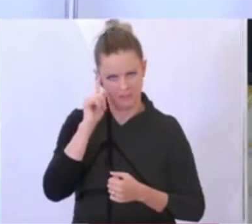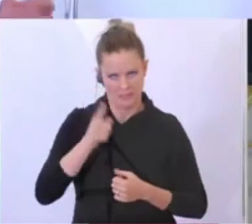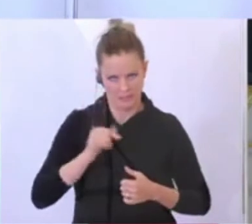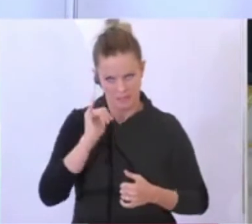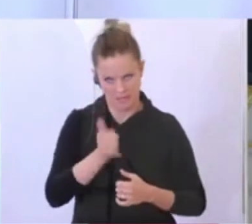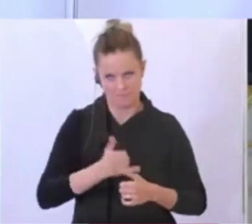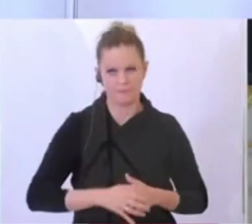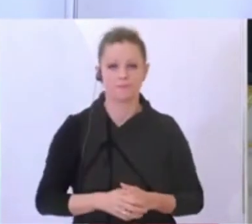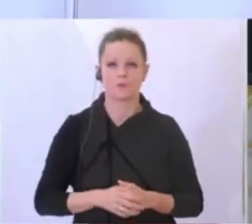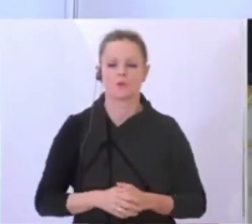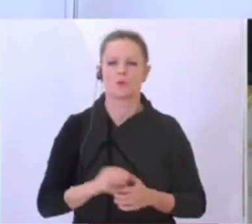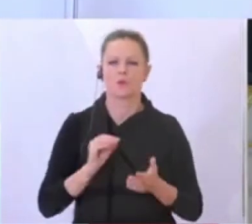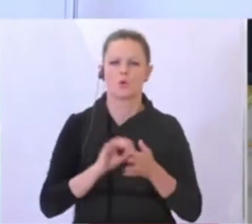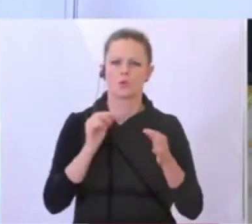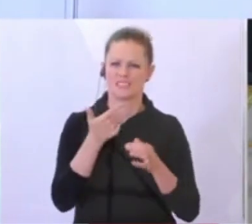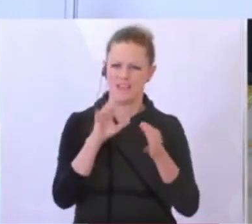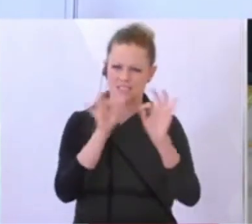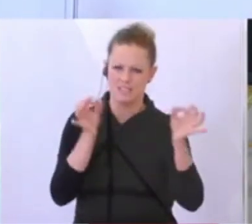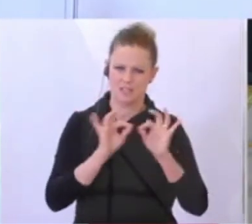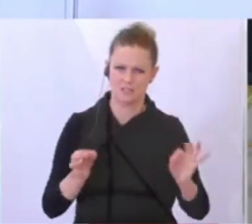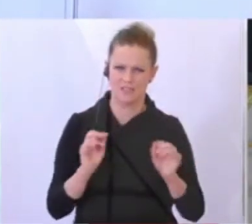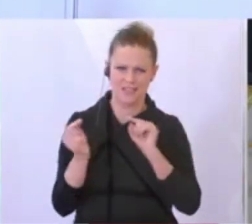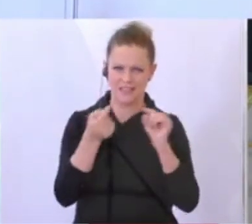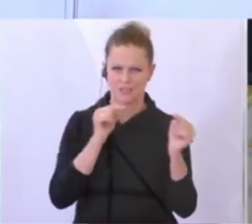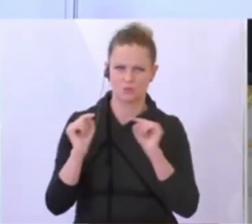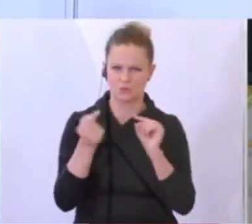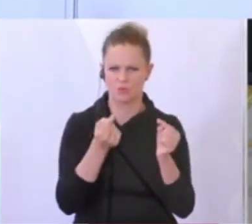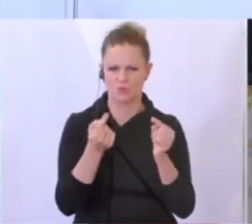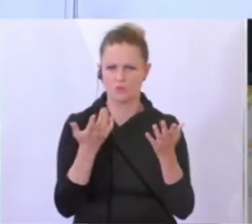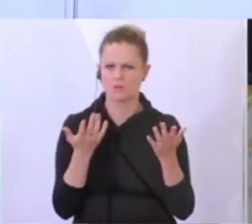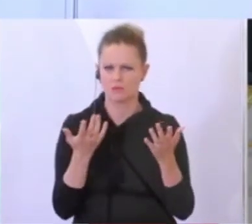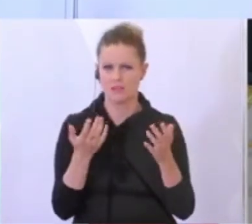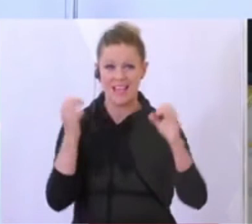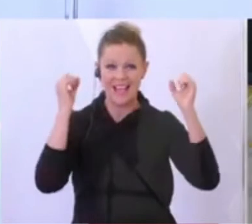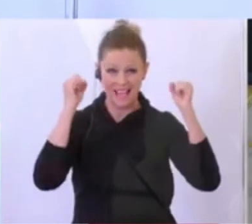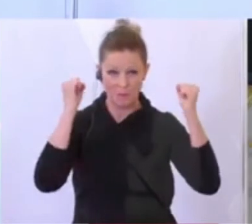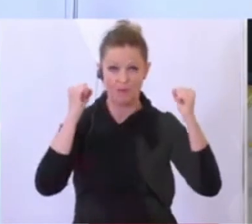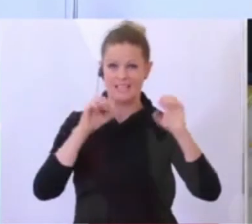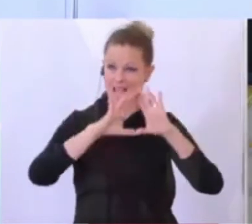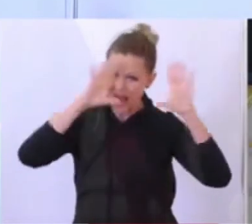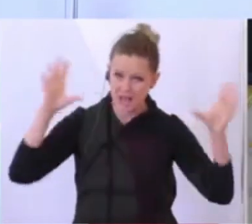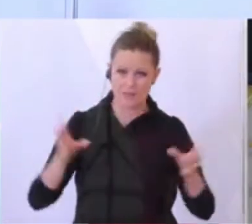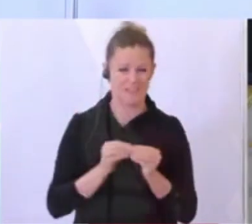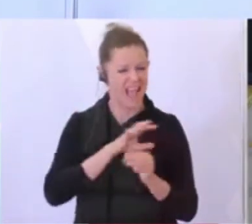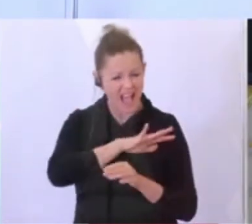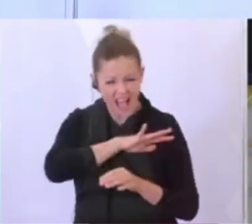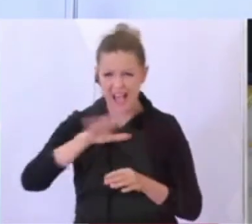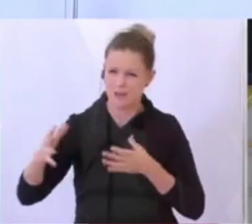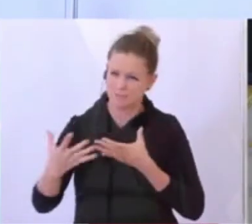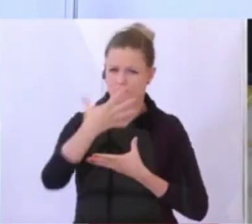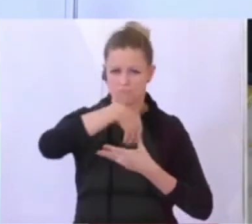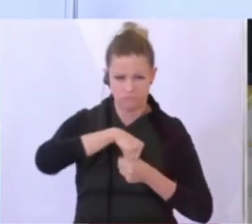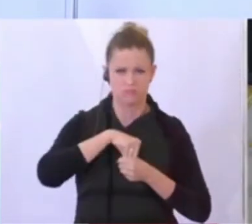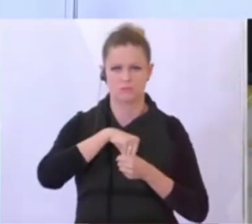zu dem hier ständig debattierten. Solange sich die Republik als Ganzes jetzt, alle Gebietskörperschaften